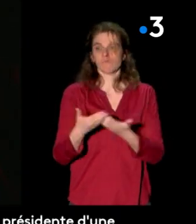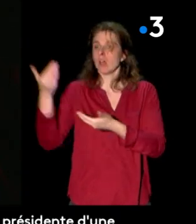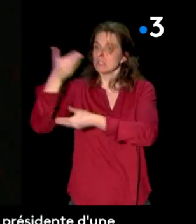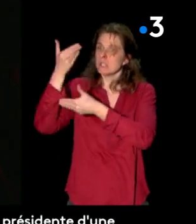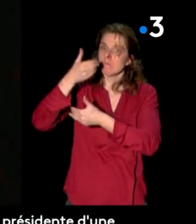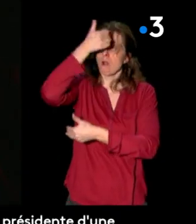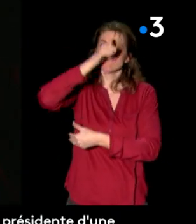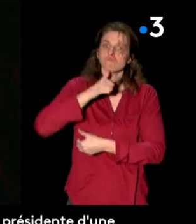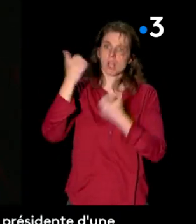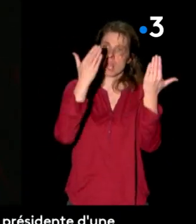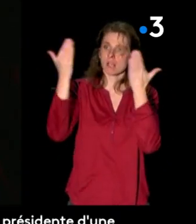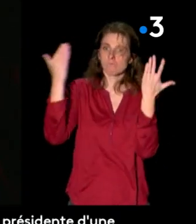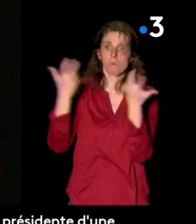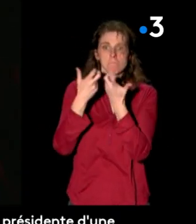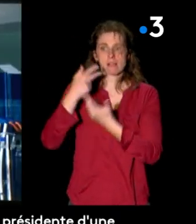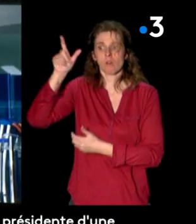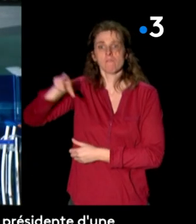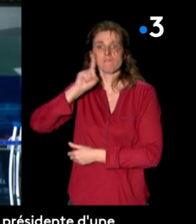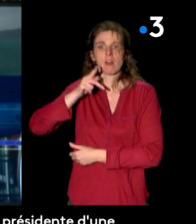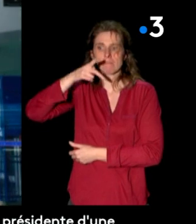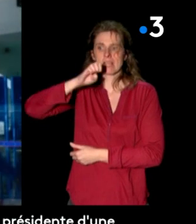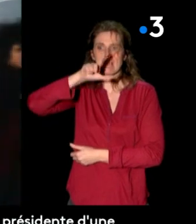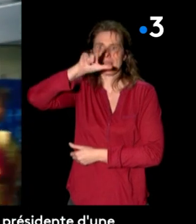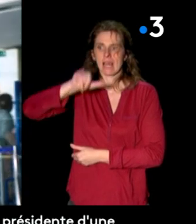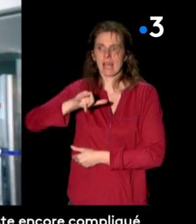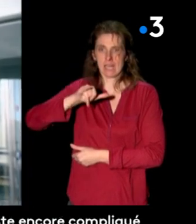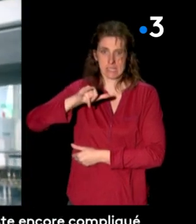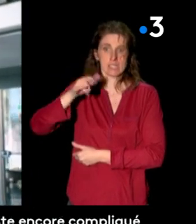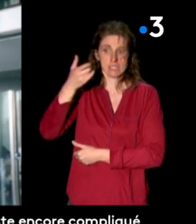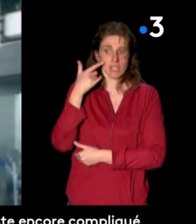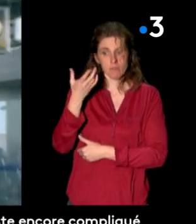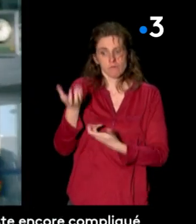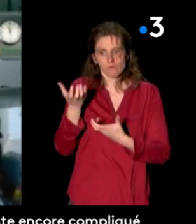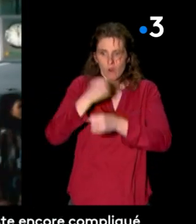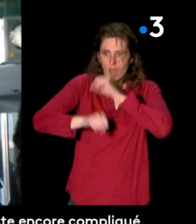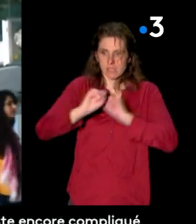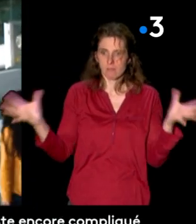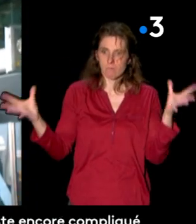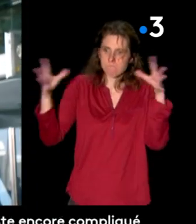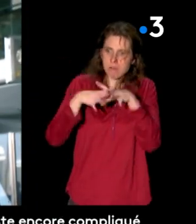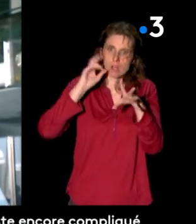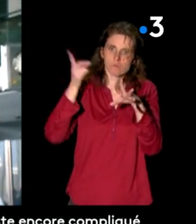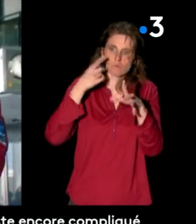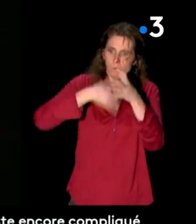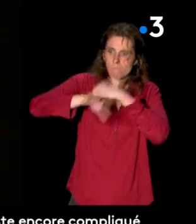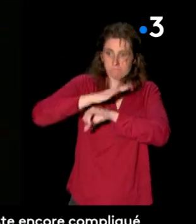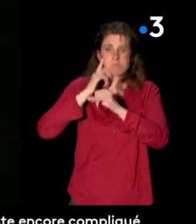exposition pour Kelly, présidente d'une association dont l'objectif est de réunir les personnes sourdes et entendantes autour d'événements, l'accès aux loisirs reste encore compliqué, même si